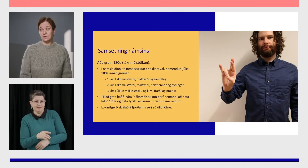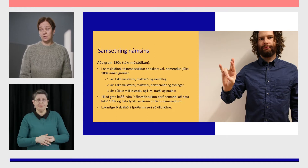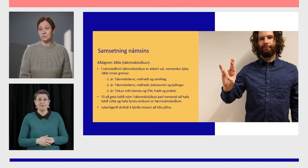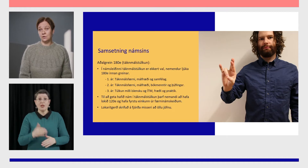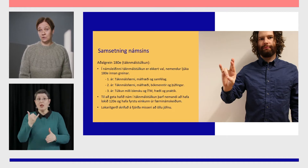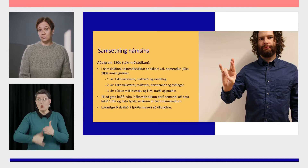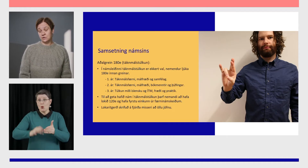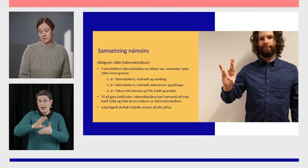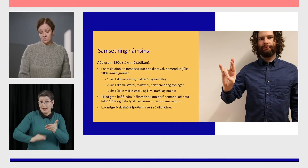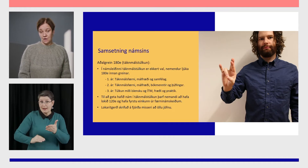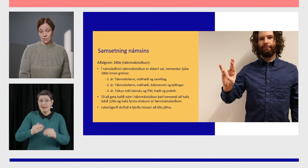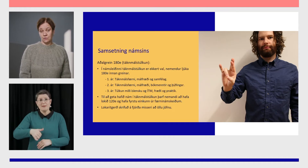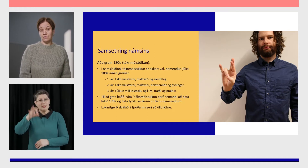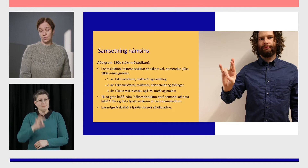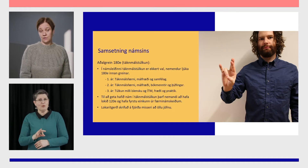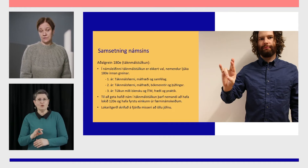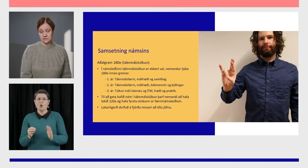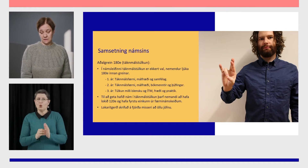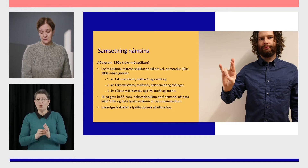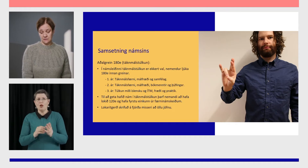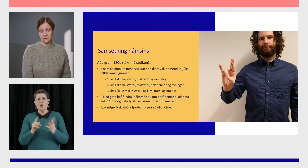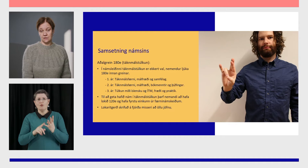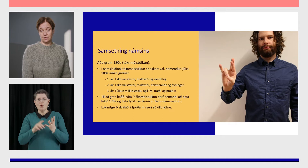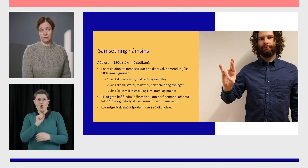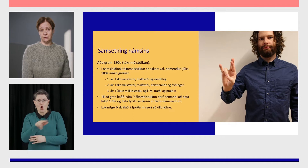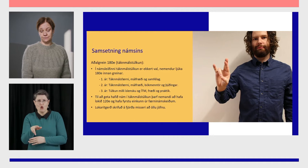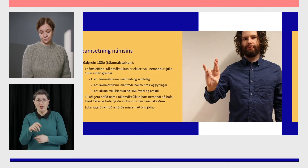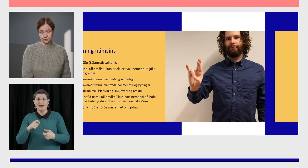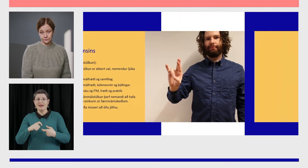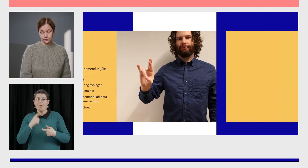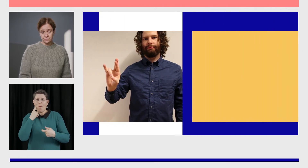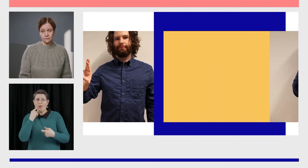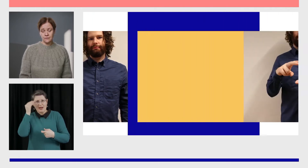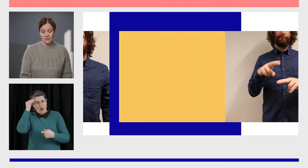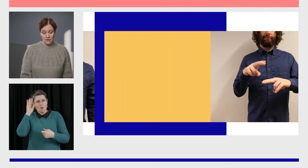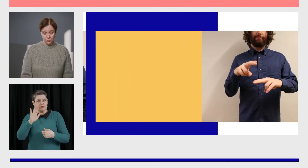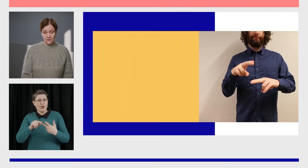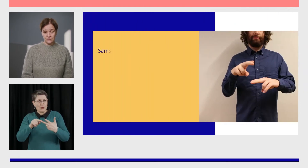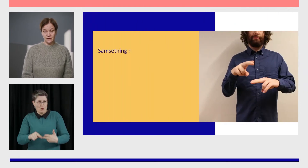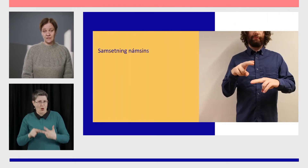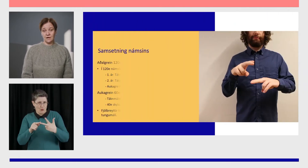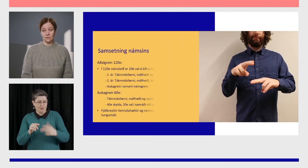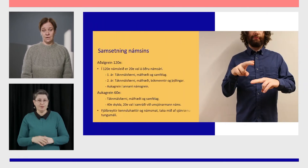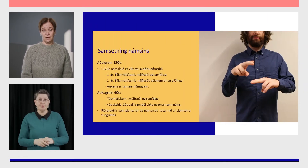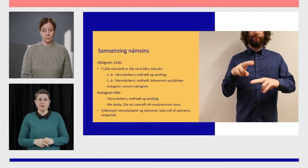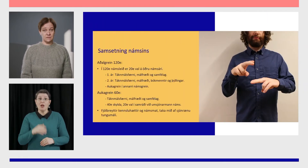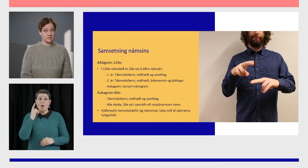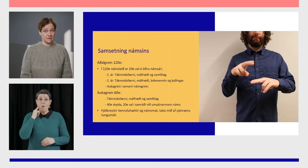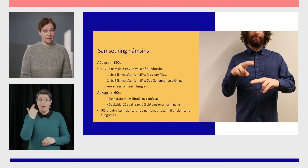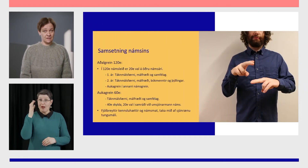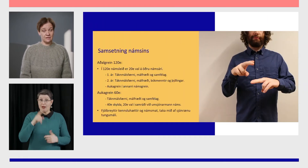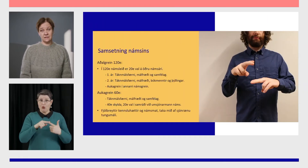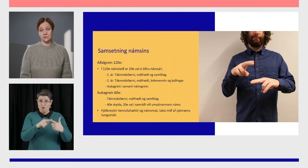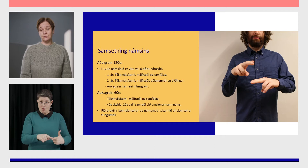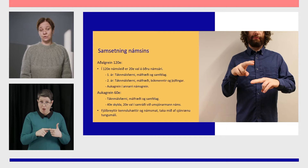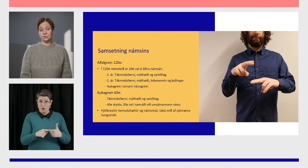lokarriðkirinn, hún er öllu jöfnu skrifuð á fjórða misseri í 30 ára náminu. Nú í 20 ára námi, sem þess að